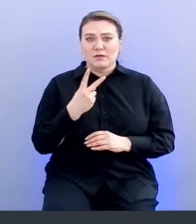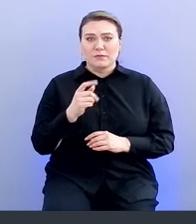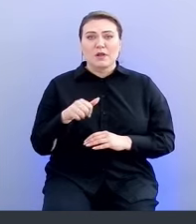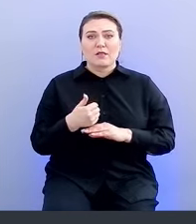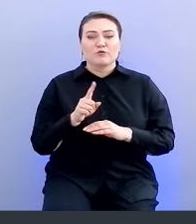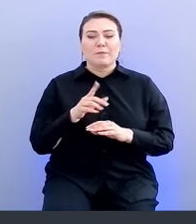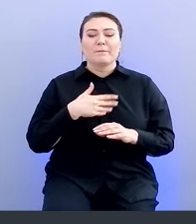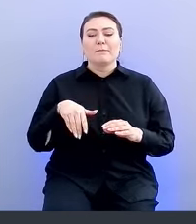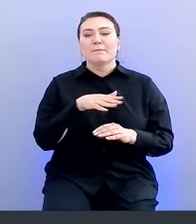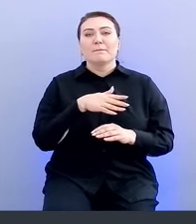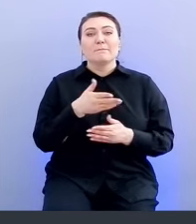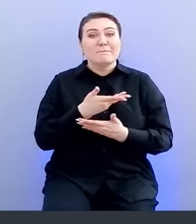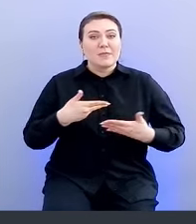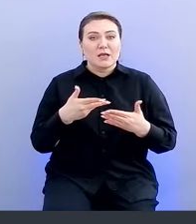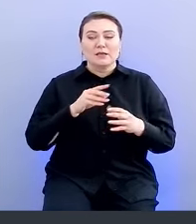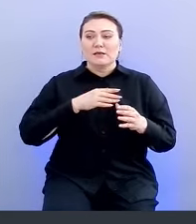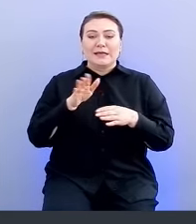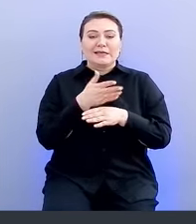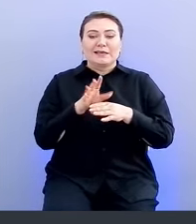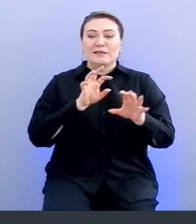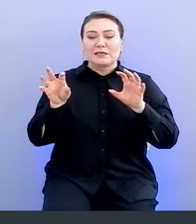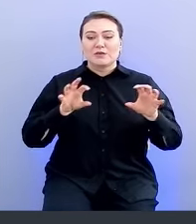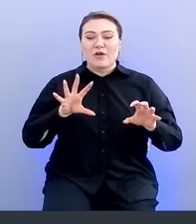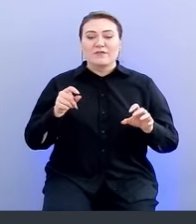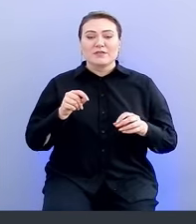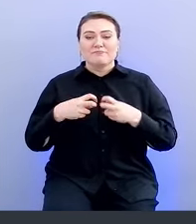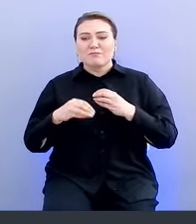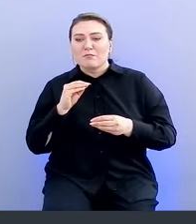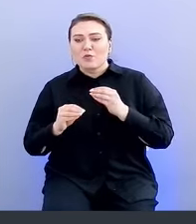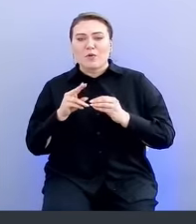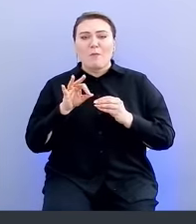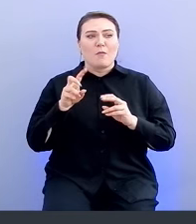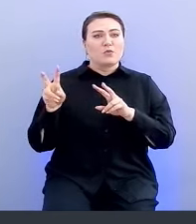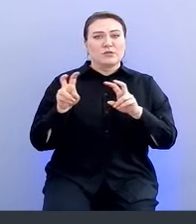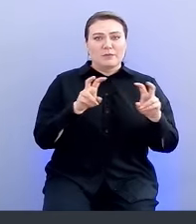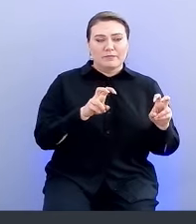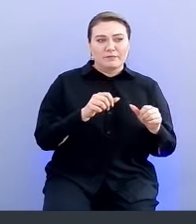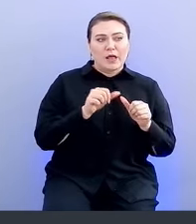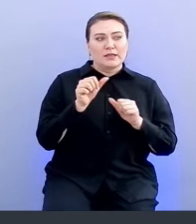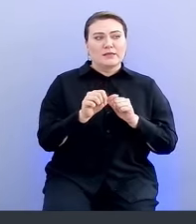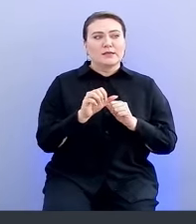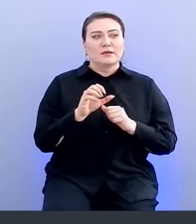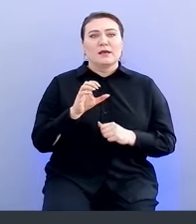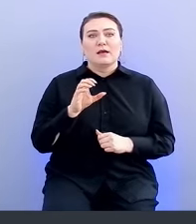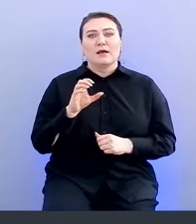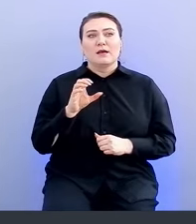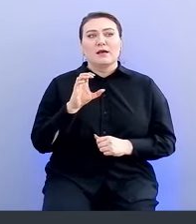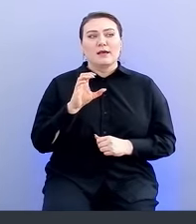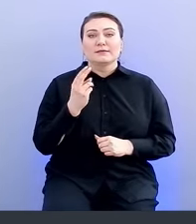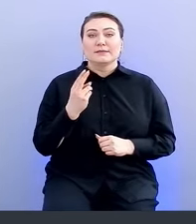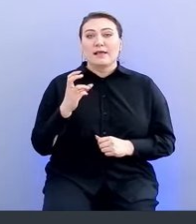мы рассортировываем все уязвимости по типам. То есть отдельно это SCA, то есть ваши зависимости.